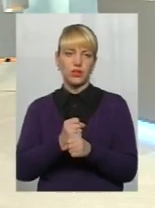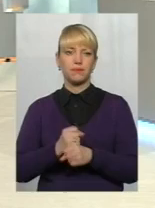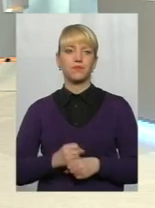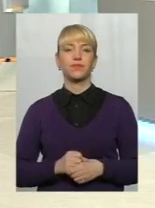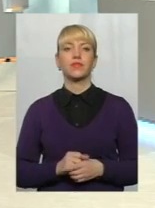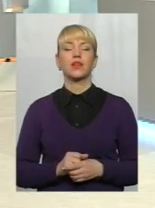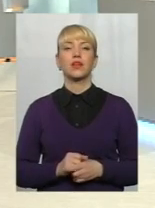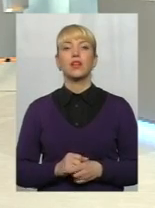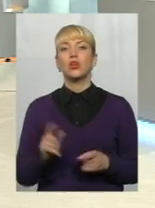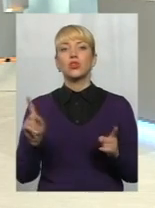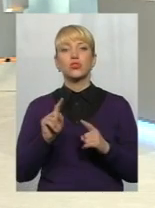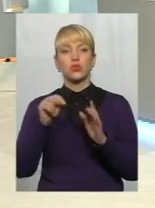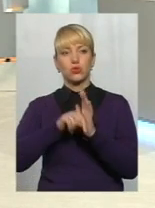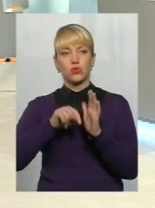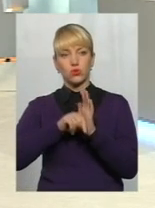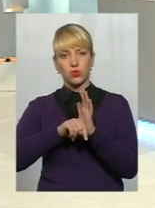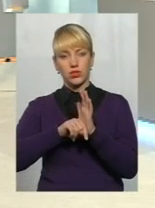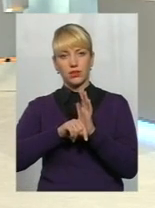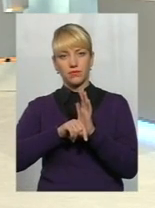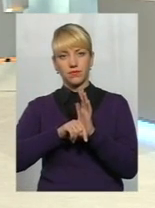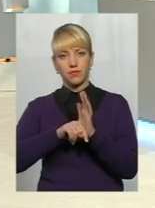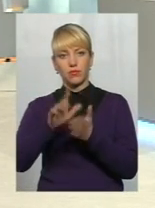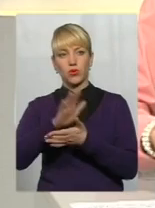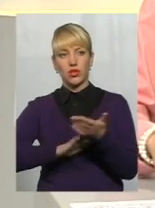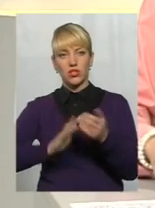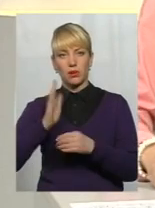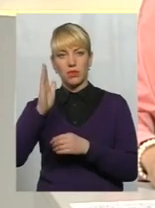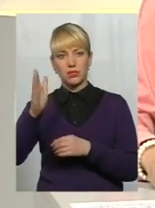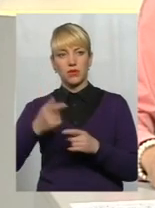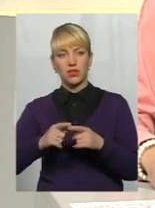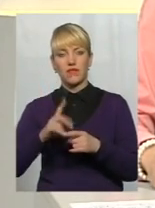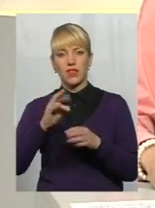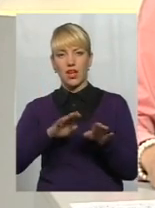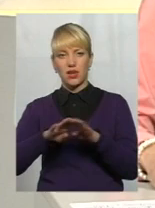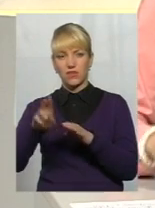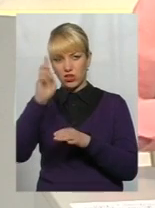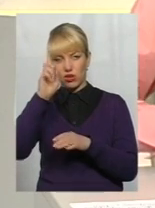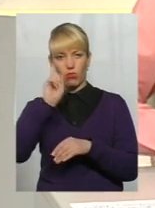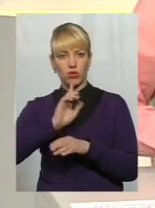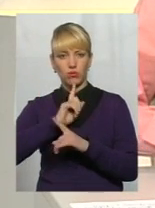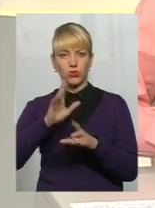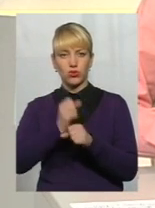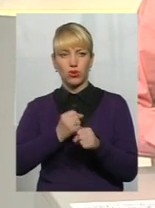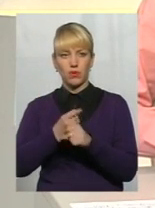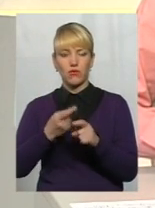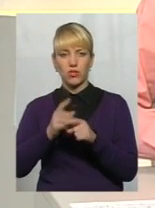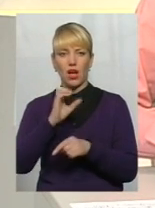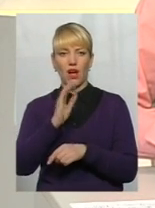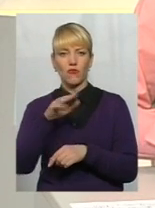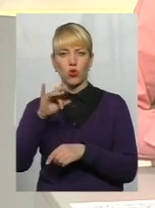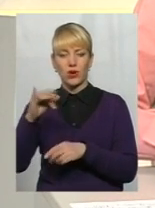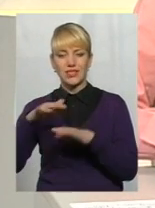І що стосується подальших перспектив, поки на рівні держави не буде зроблена та актуалізація